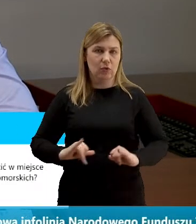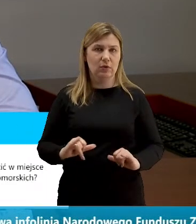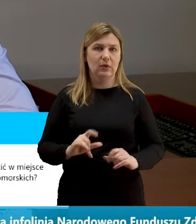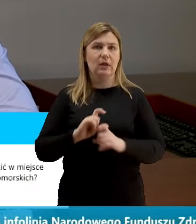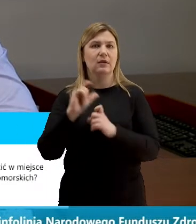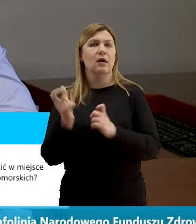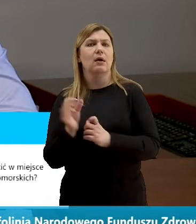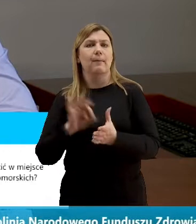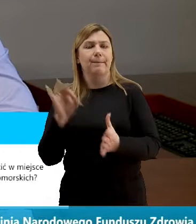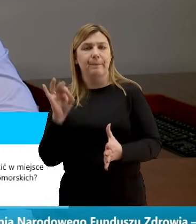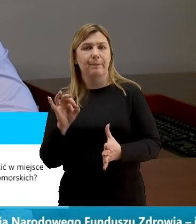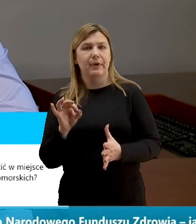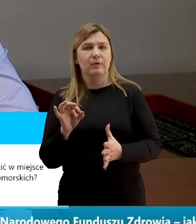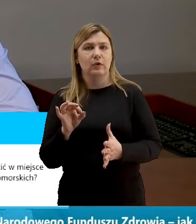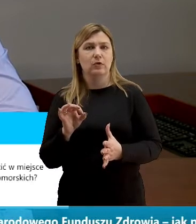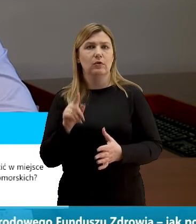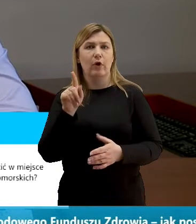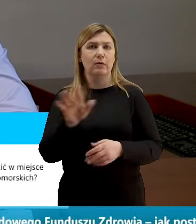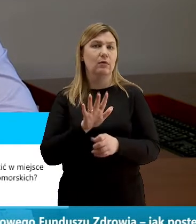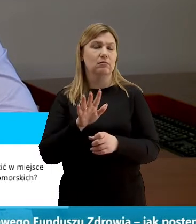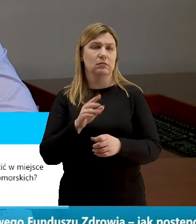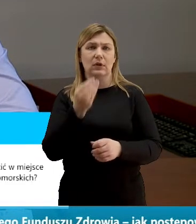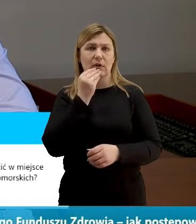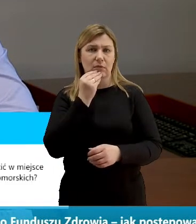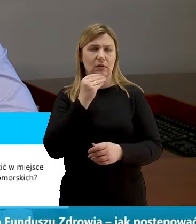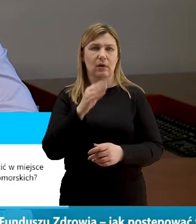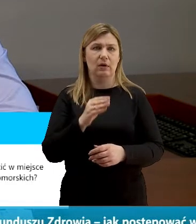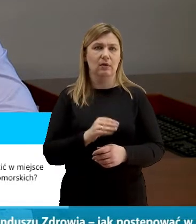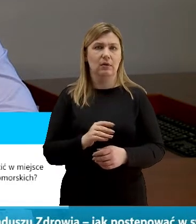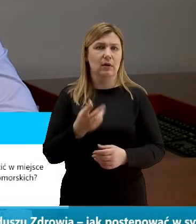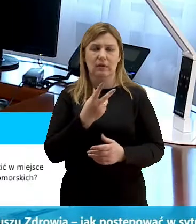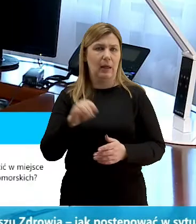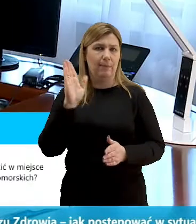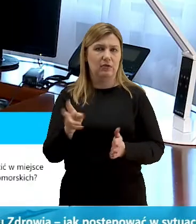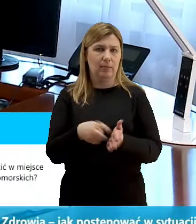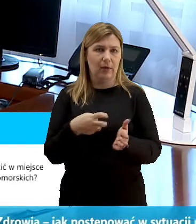tych produktów dla nikogo nie zabraknie